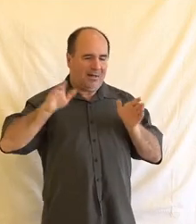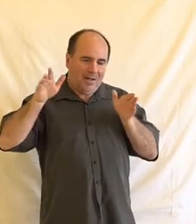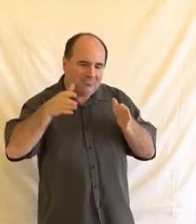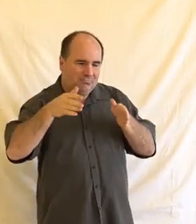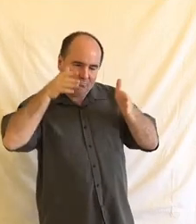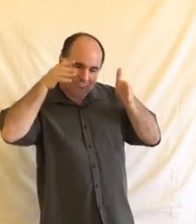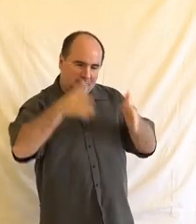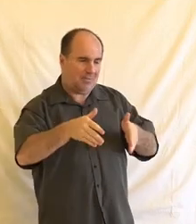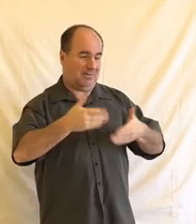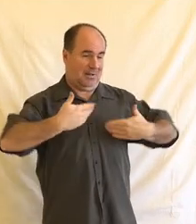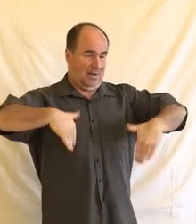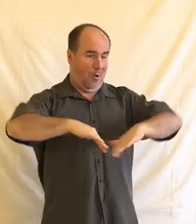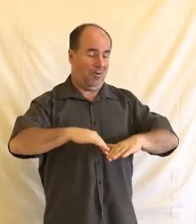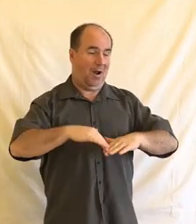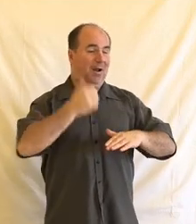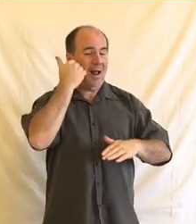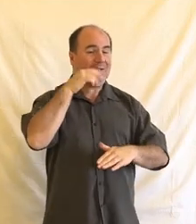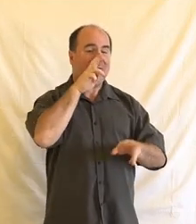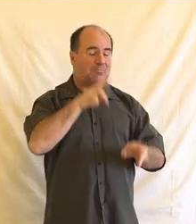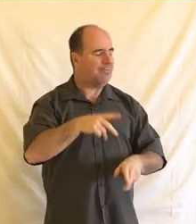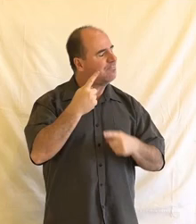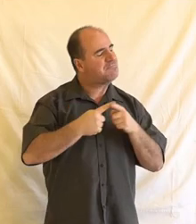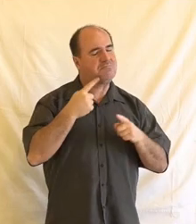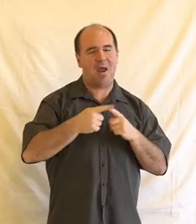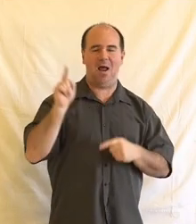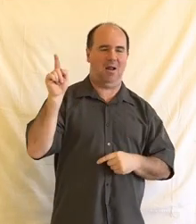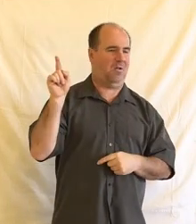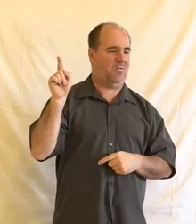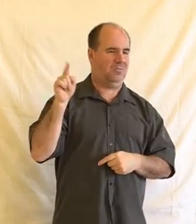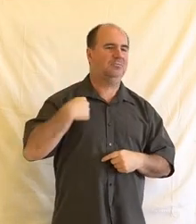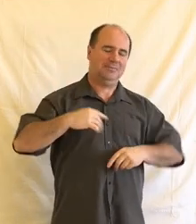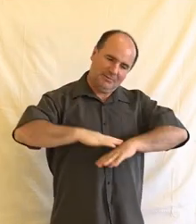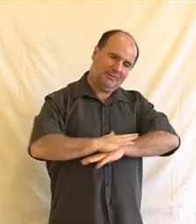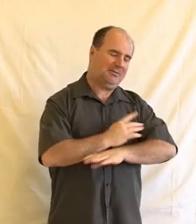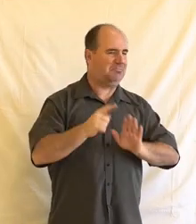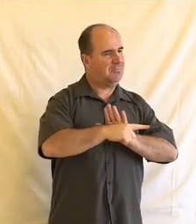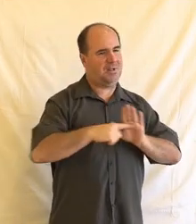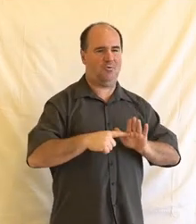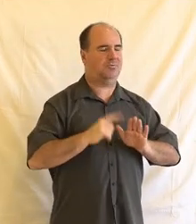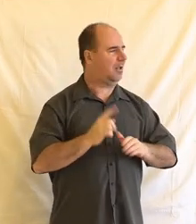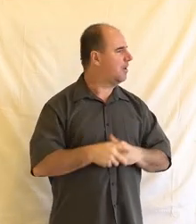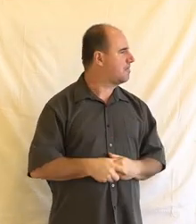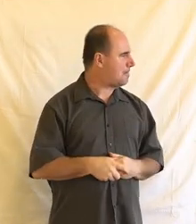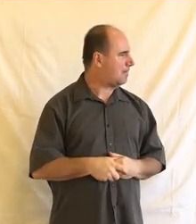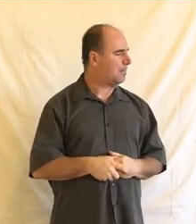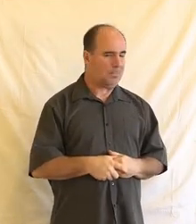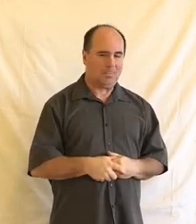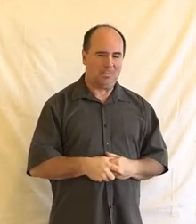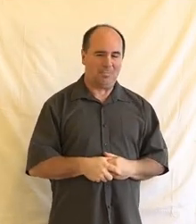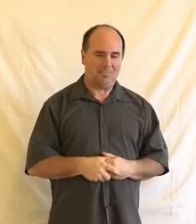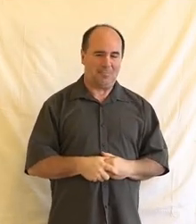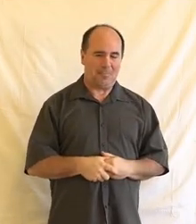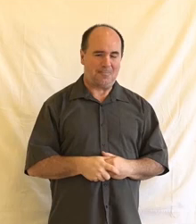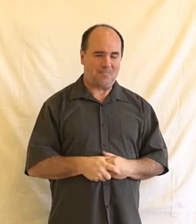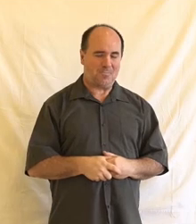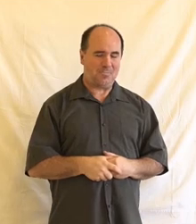hrozba, kterou vnímáme třeba jako krátkou dobou nebo okamžitou, se překlopit do nějaké dlouhodobé po případě, kde můžeme využít jako třeba u toho